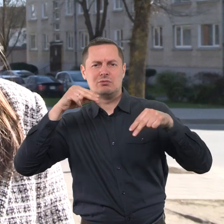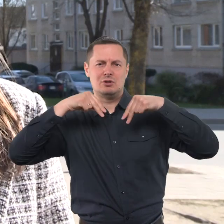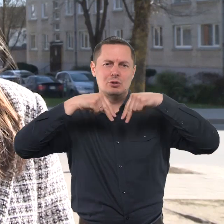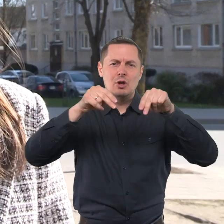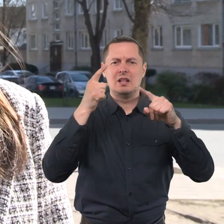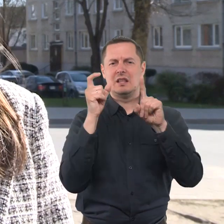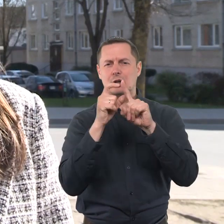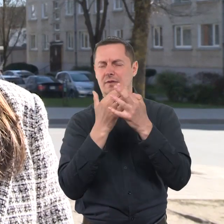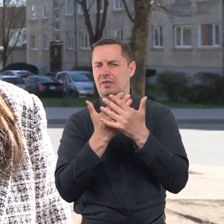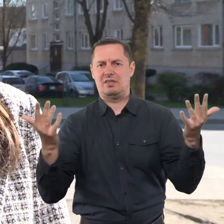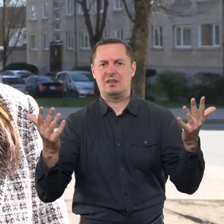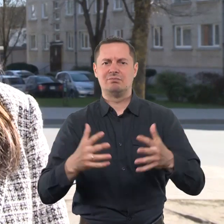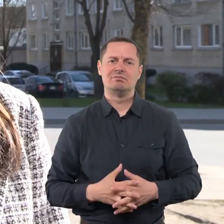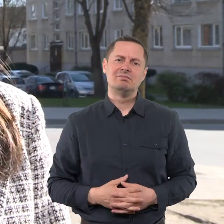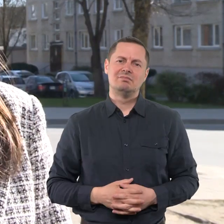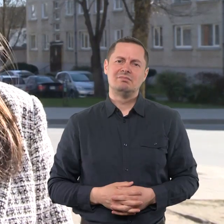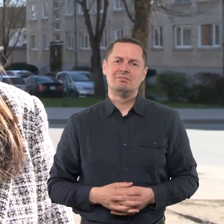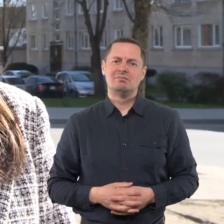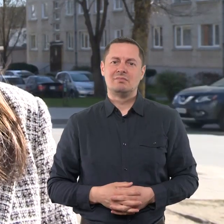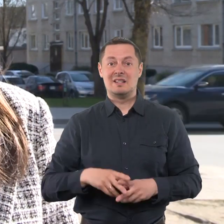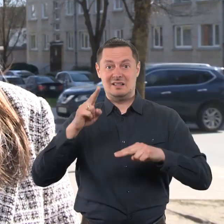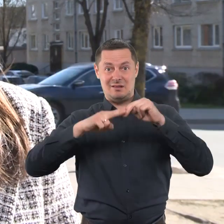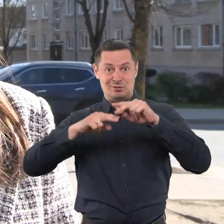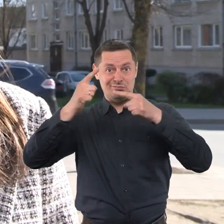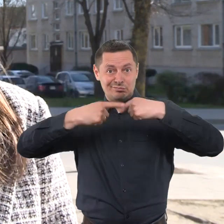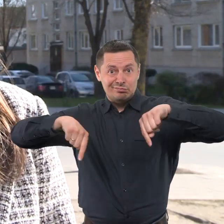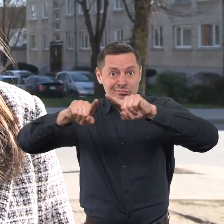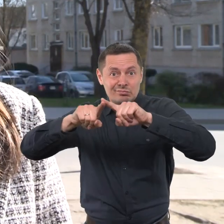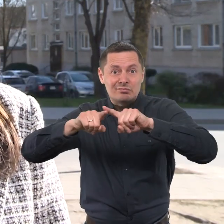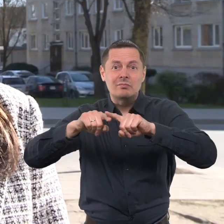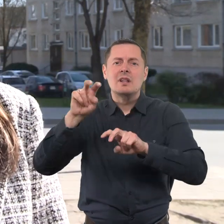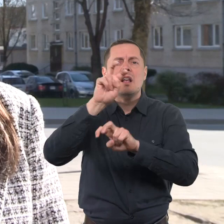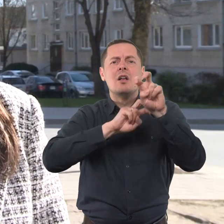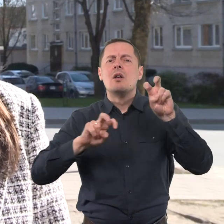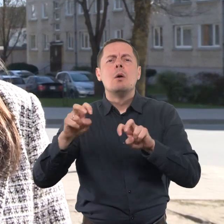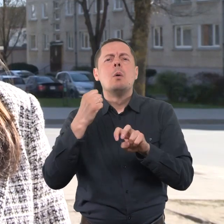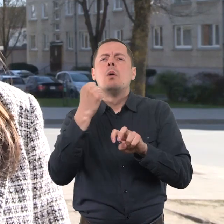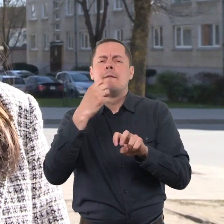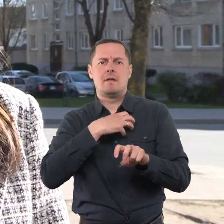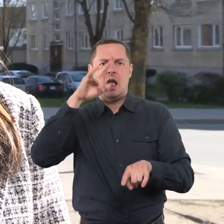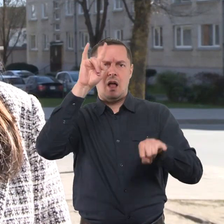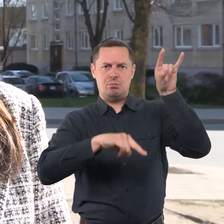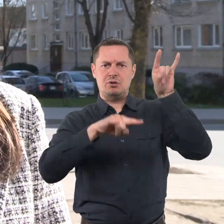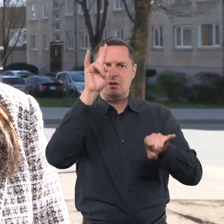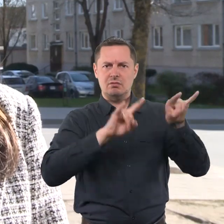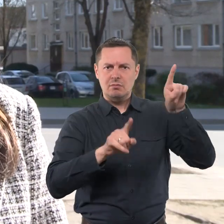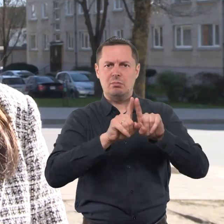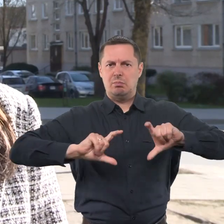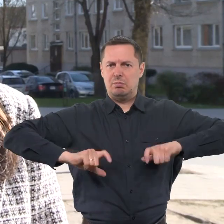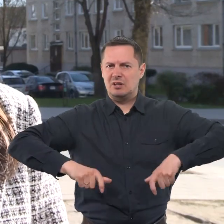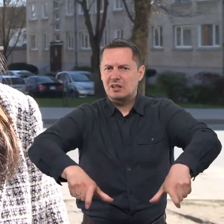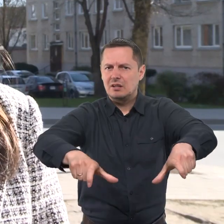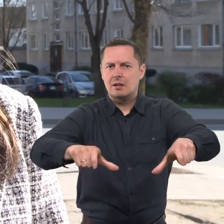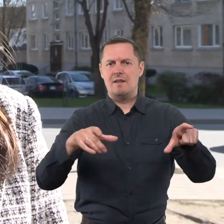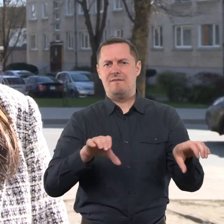Statybų sektoriaus darbdavėjai ieško apdailininkų, trinkelių klaėjų, vamždžių,